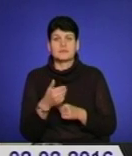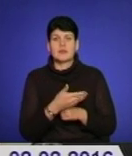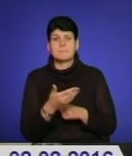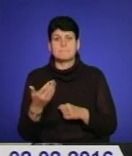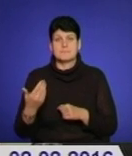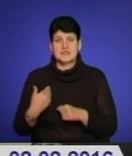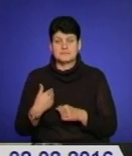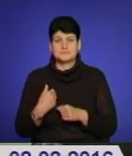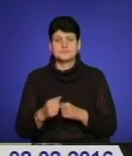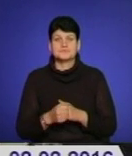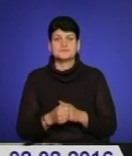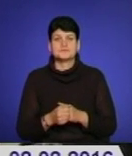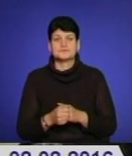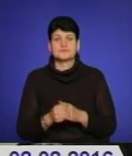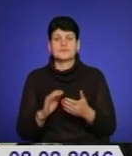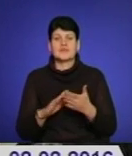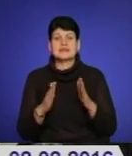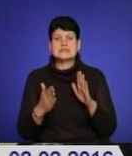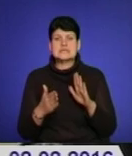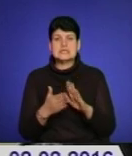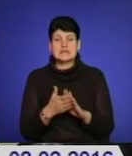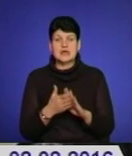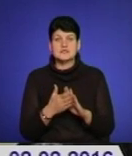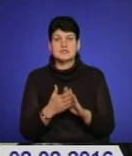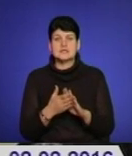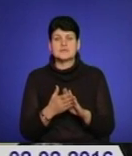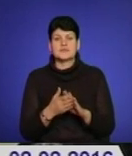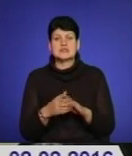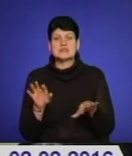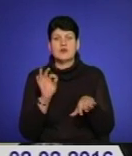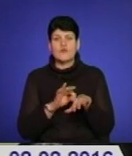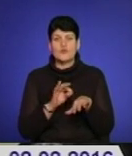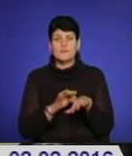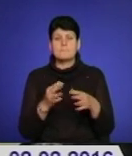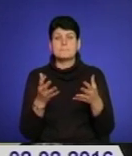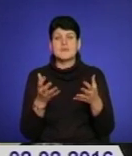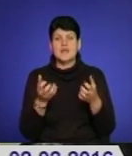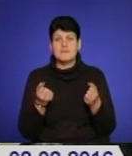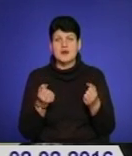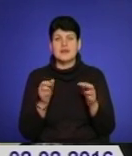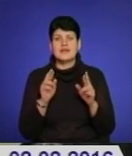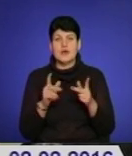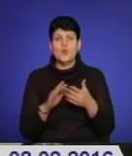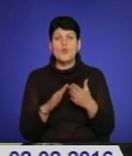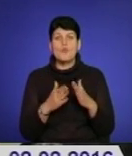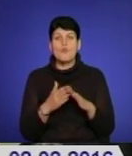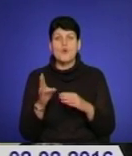ситуацію з епідем, захворюваностю сприймаємо як умовно